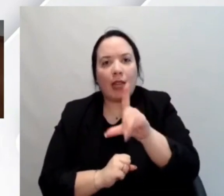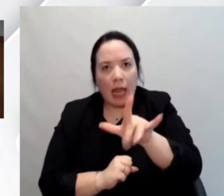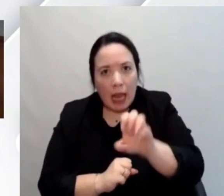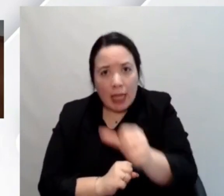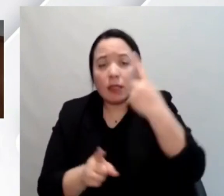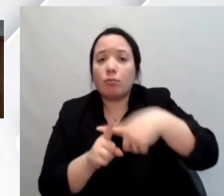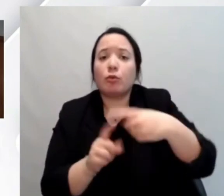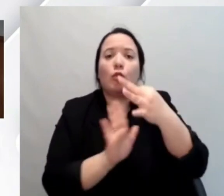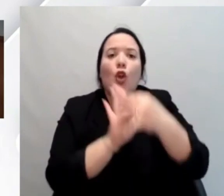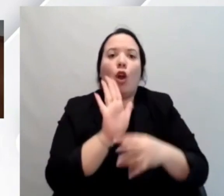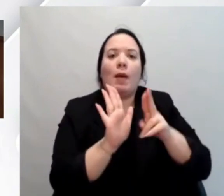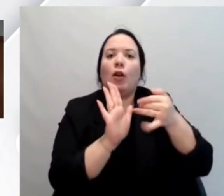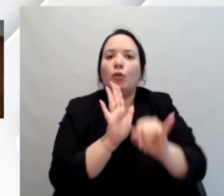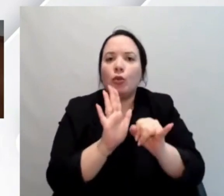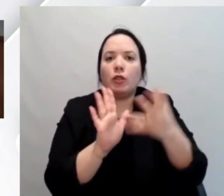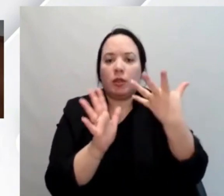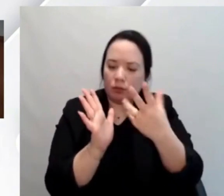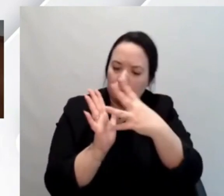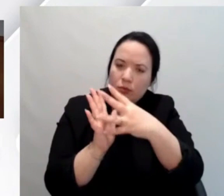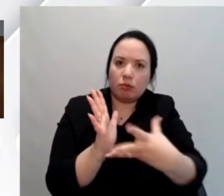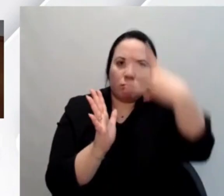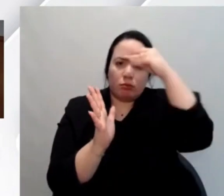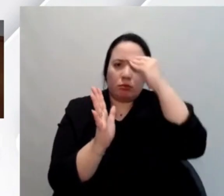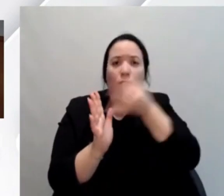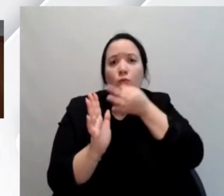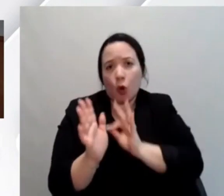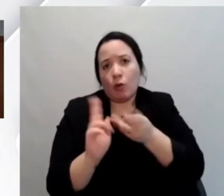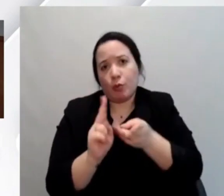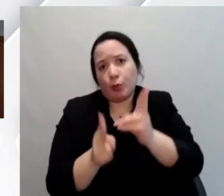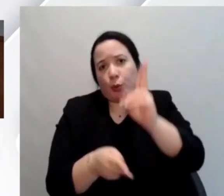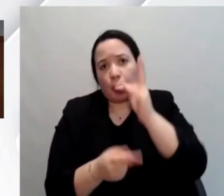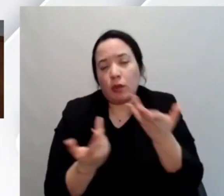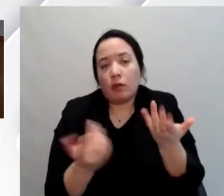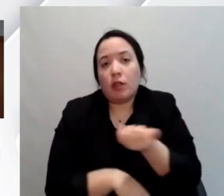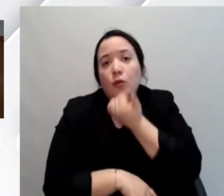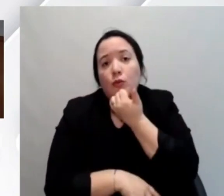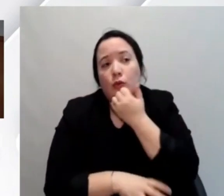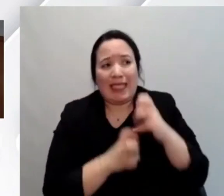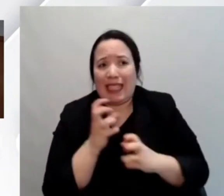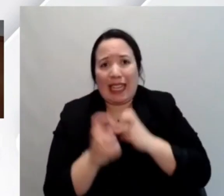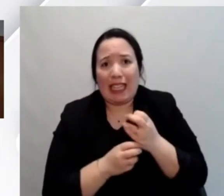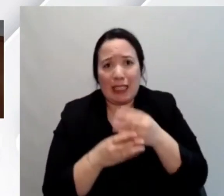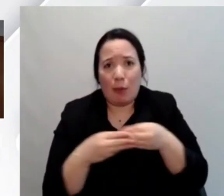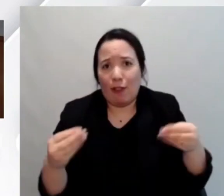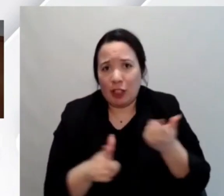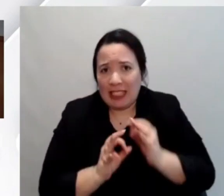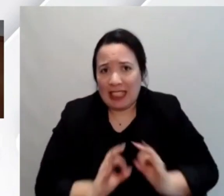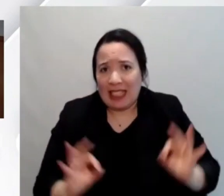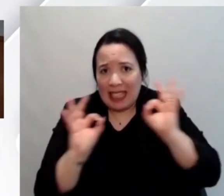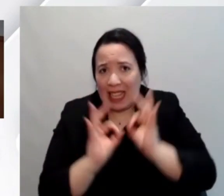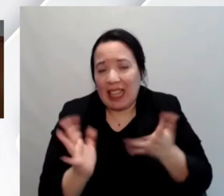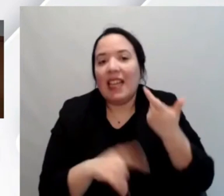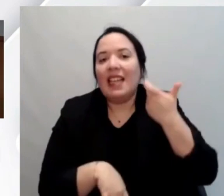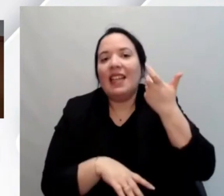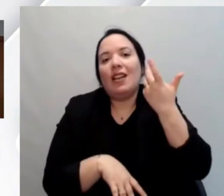trasformarsi ancora di più quindi secondo me perdonatemi se non parlo di crisi ma io mi piacerebbe tanto parlare